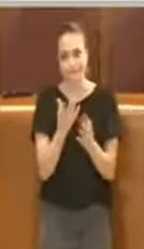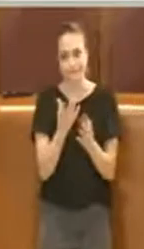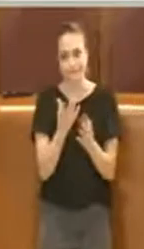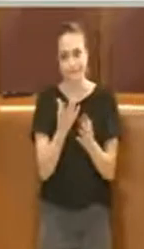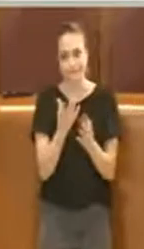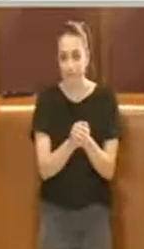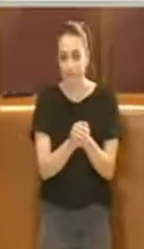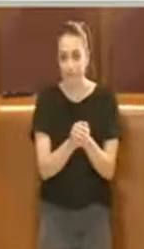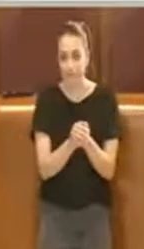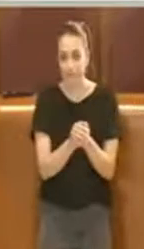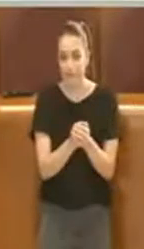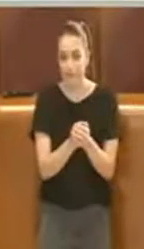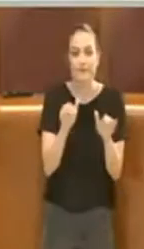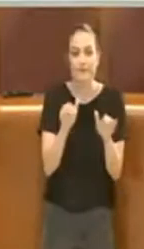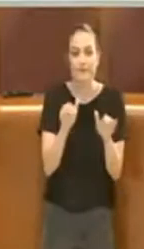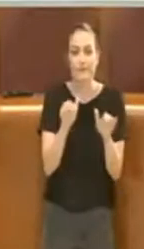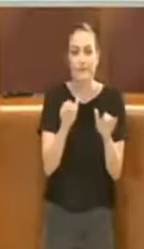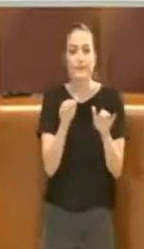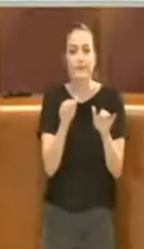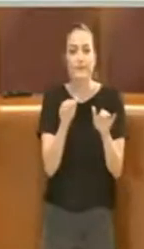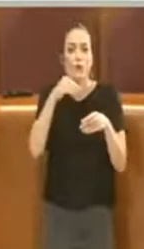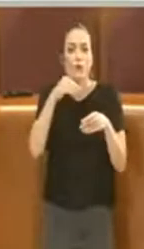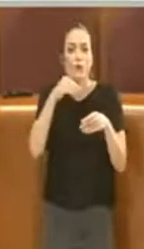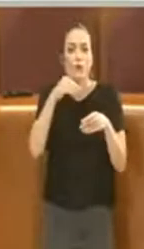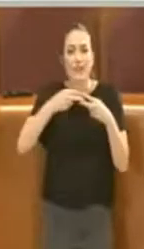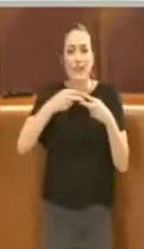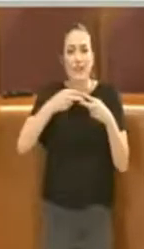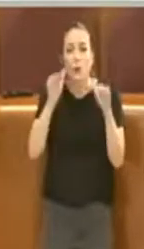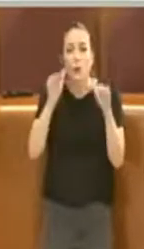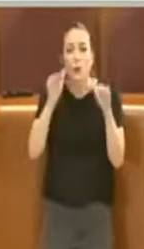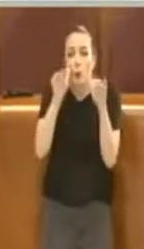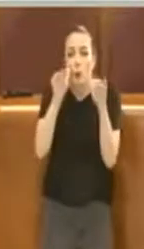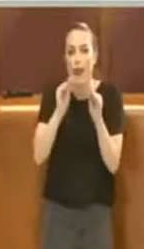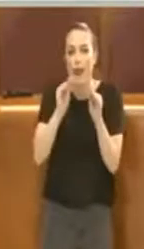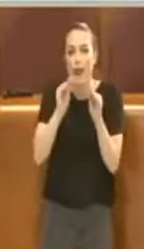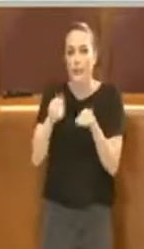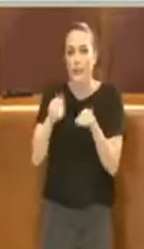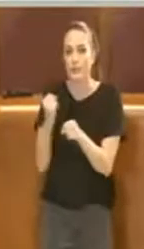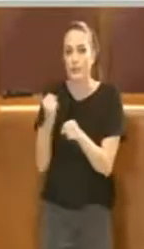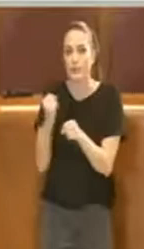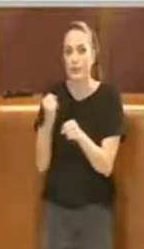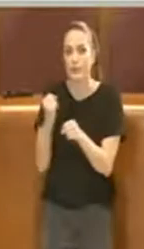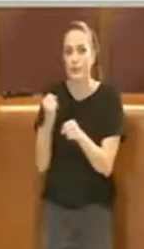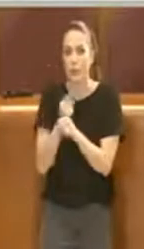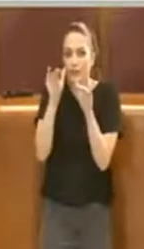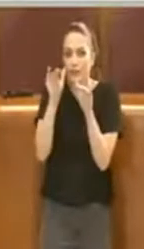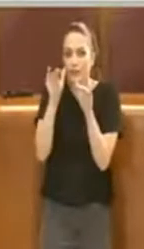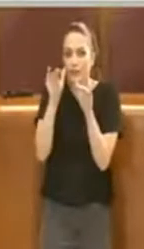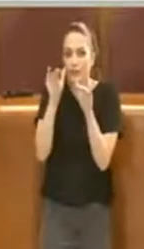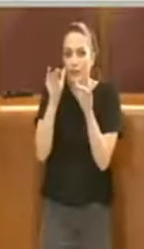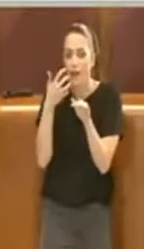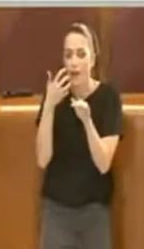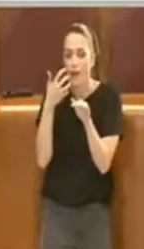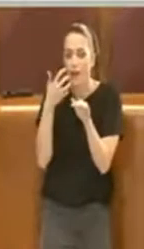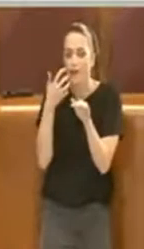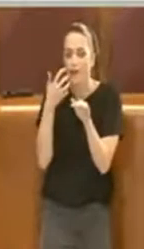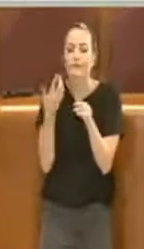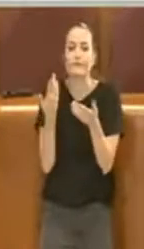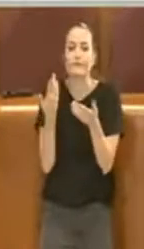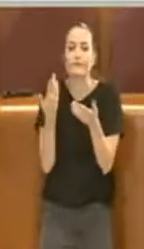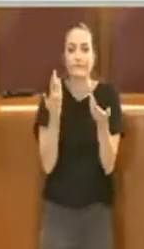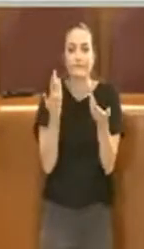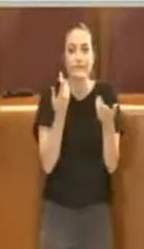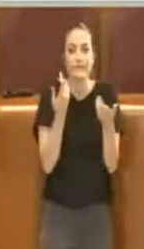nel loro DNA, come dicevano, la tutela dei posti di lavoro, ma lo vedremo conti fatti nel